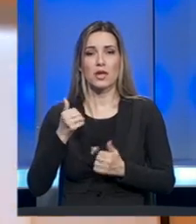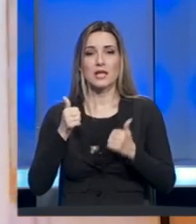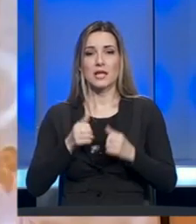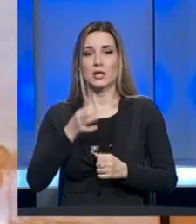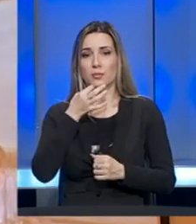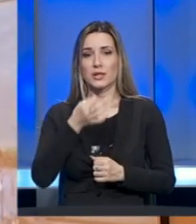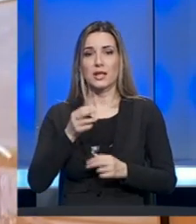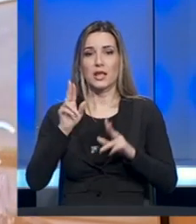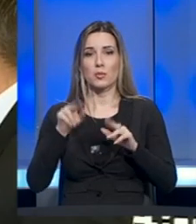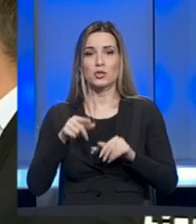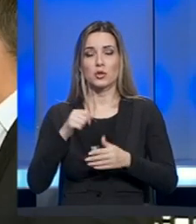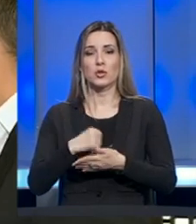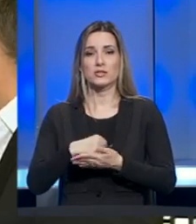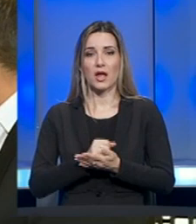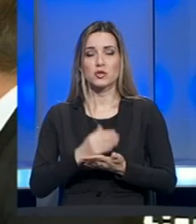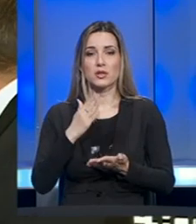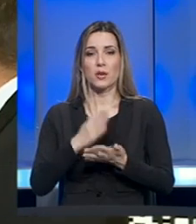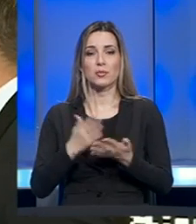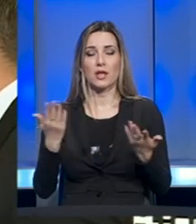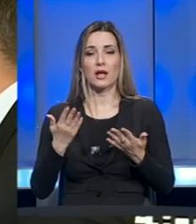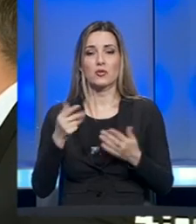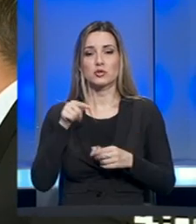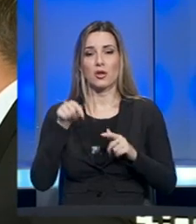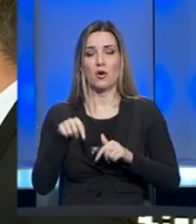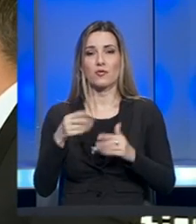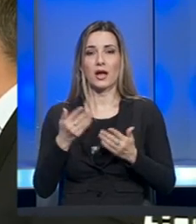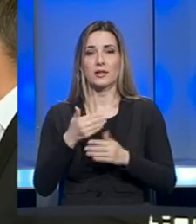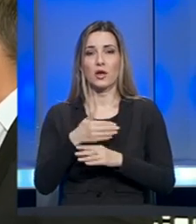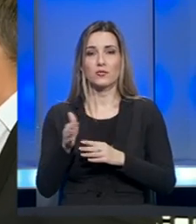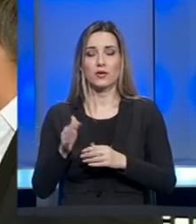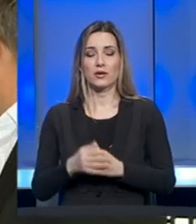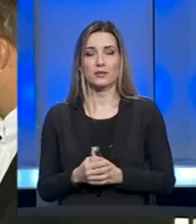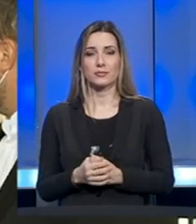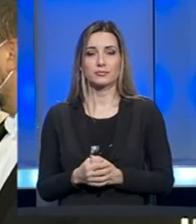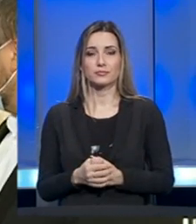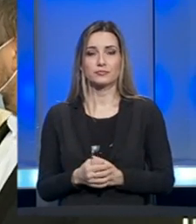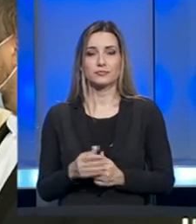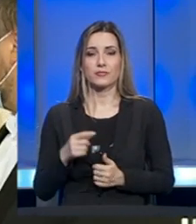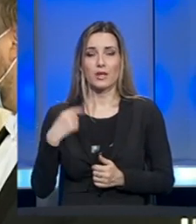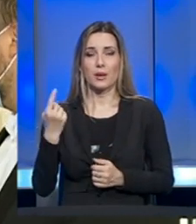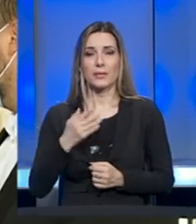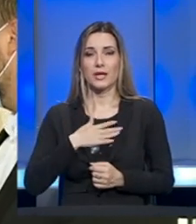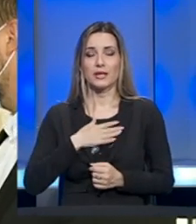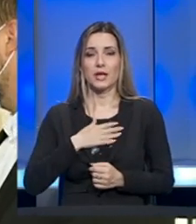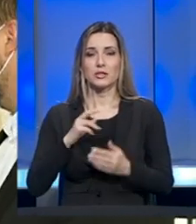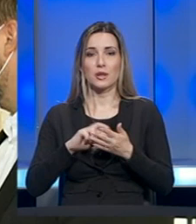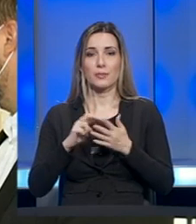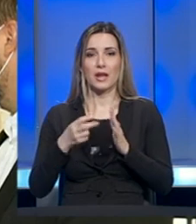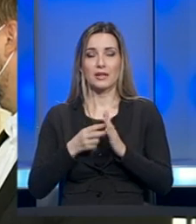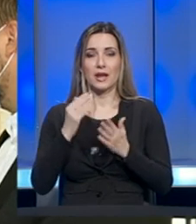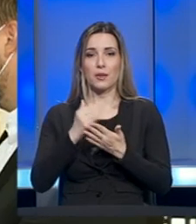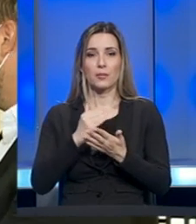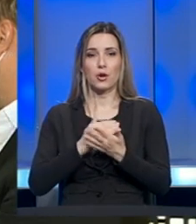će moći to zvanično da bude kao što i ova izložba kada je otvorena niste mogli da upravičite. Mi naše planirane